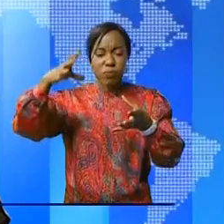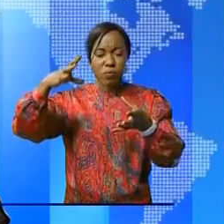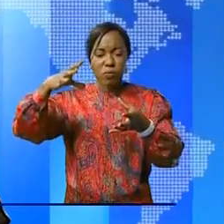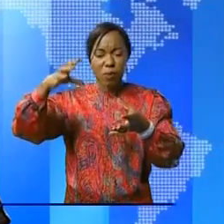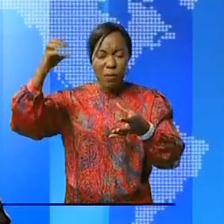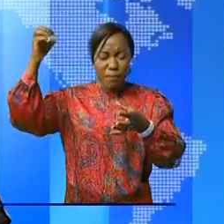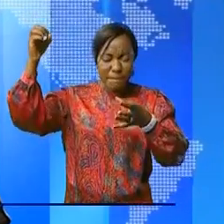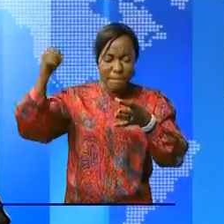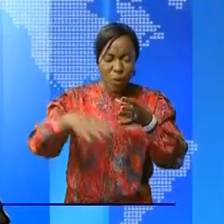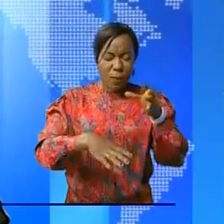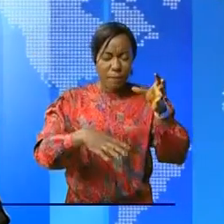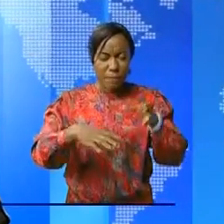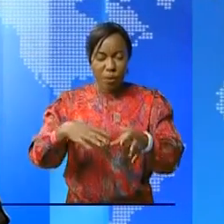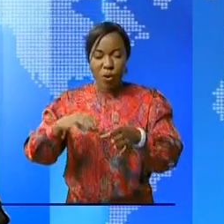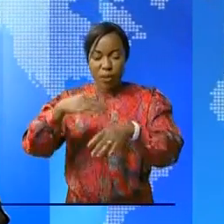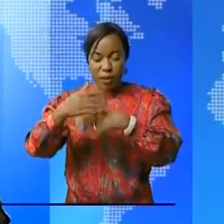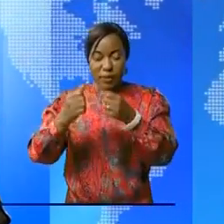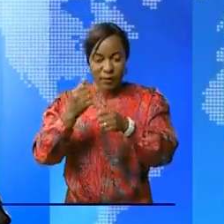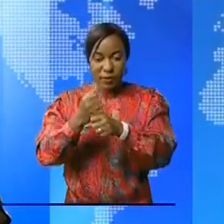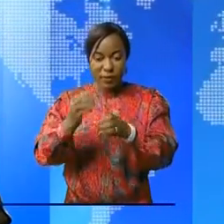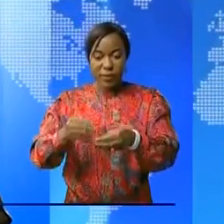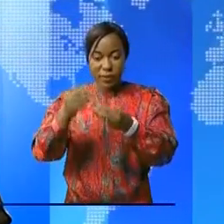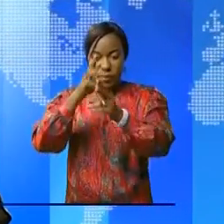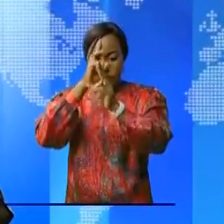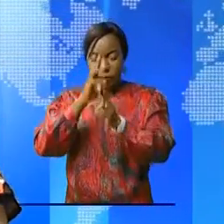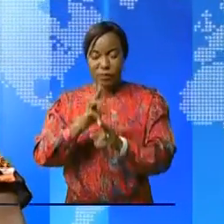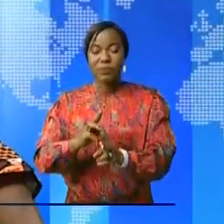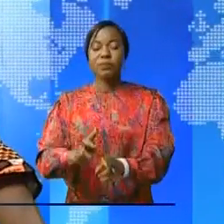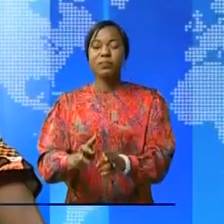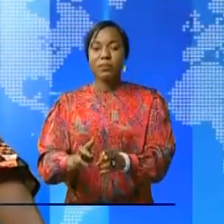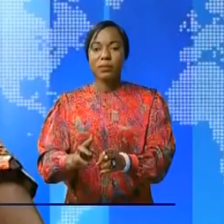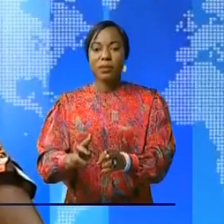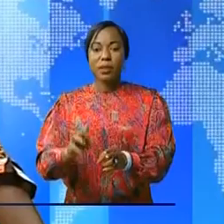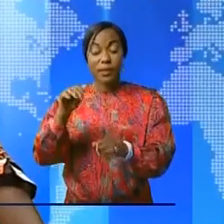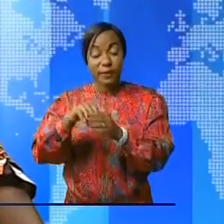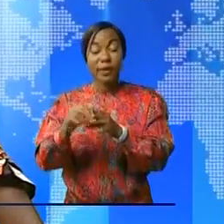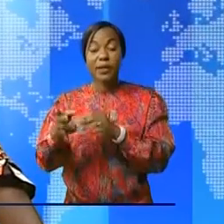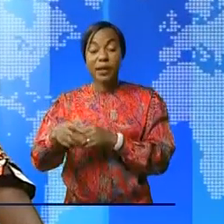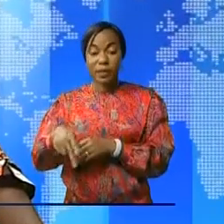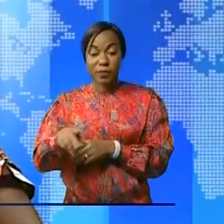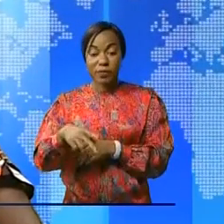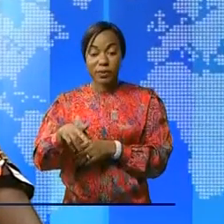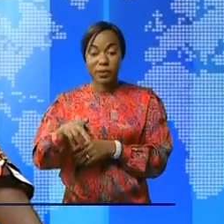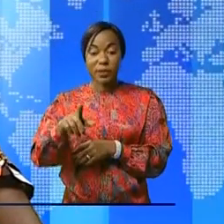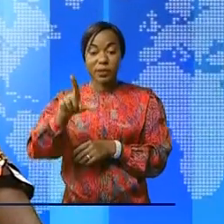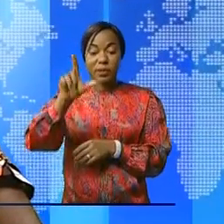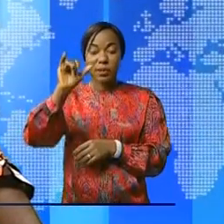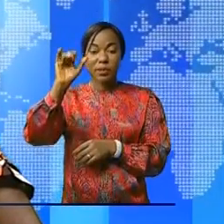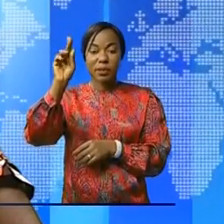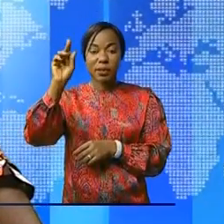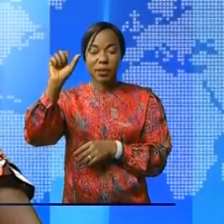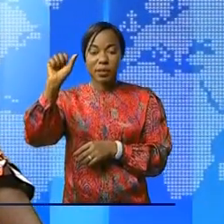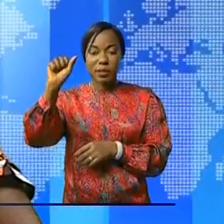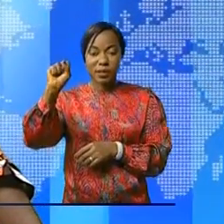Une grande stèle a été érigée en leur mémoire dans la province Alikasi, pardon, dans la province